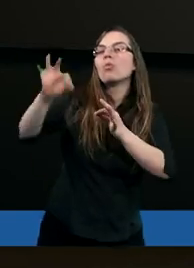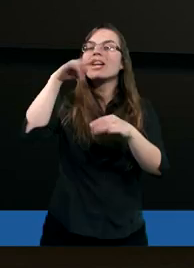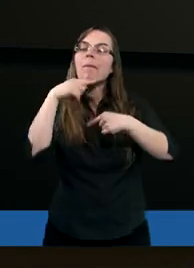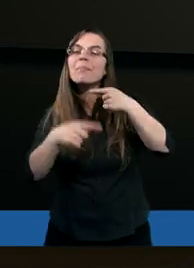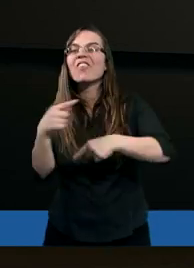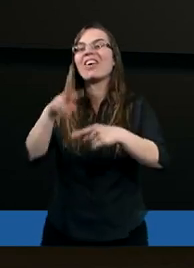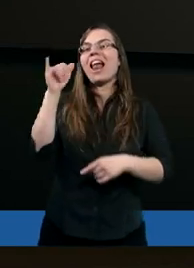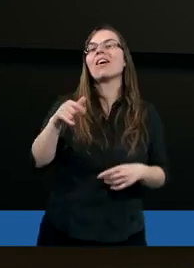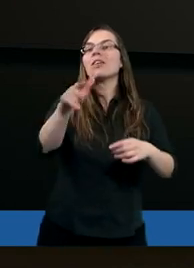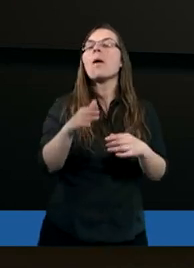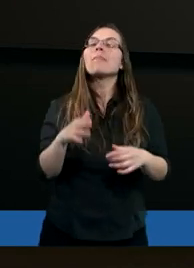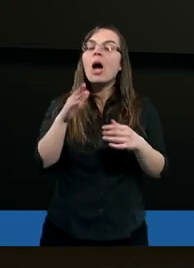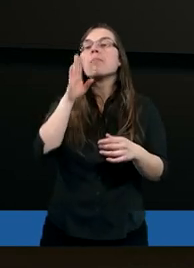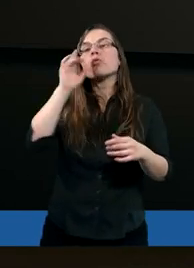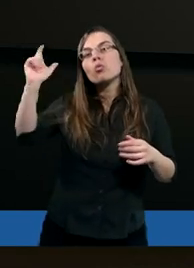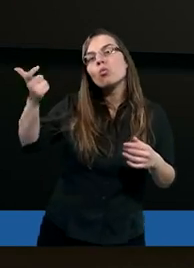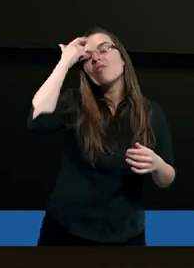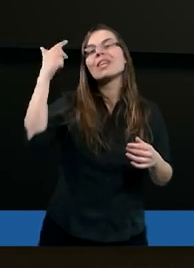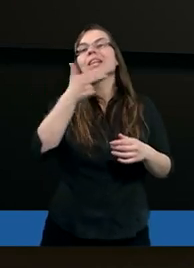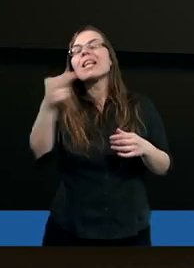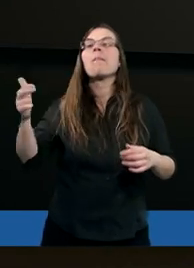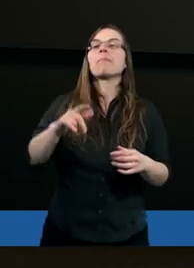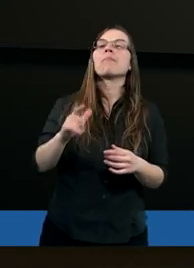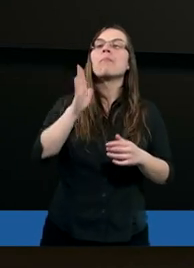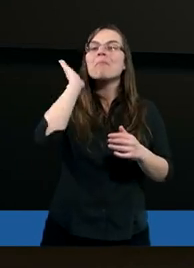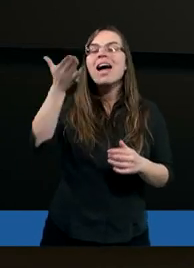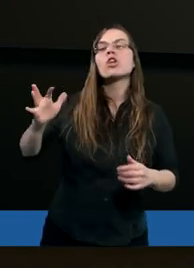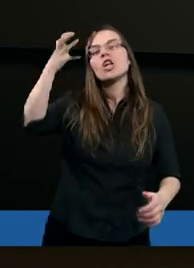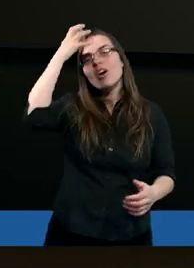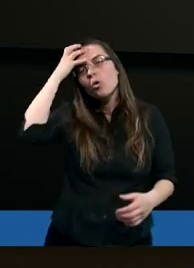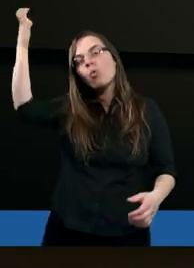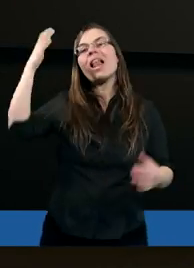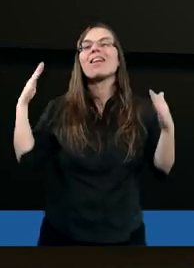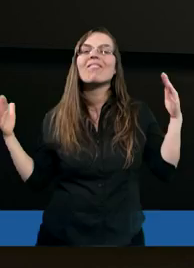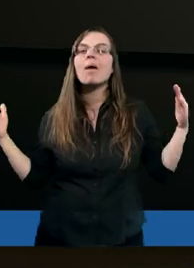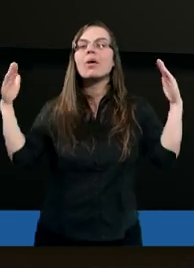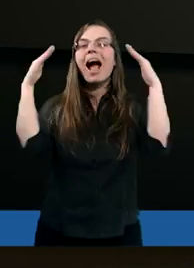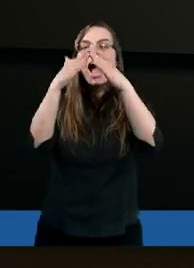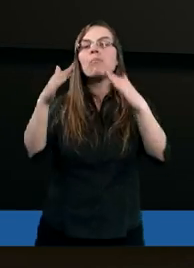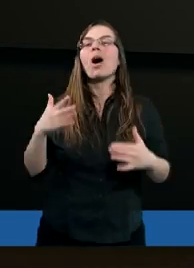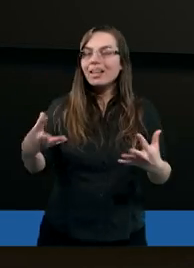i miano, będziecie mi królestwem kapłańskim.